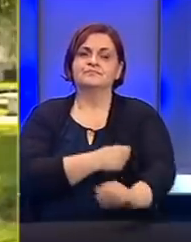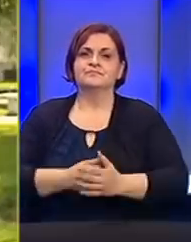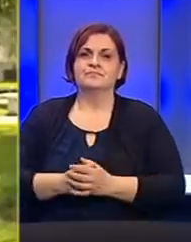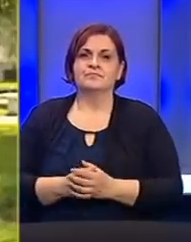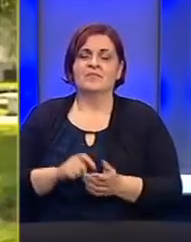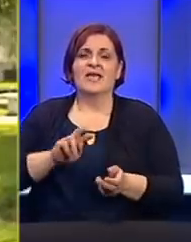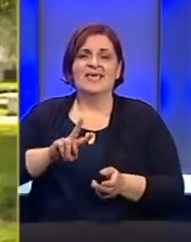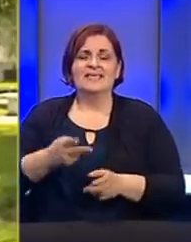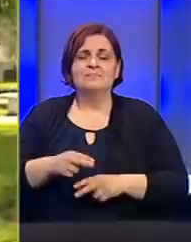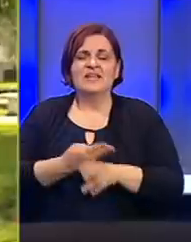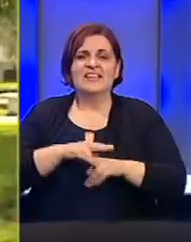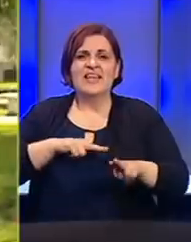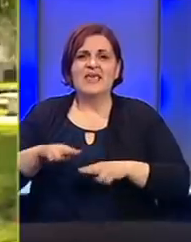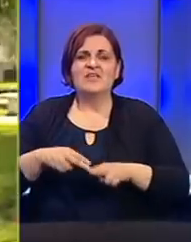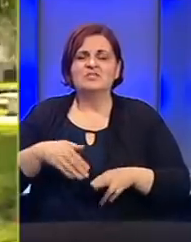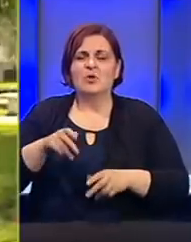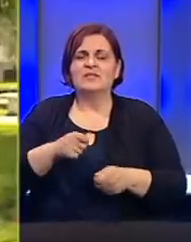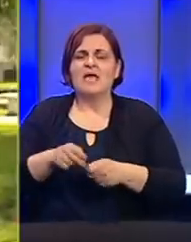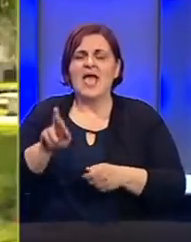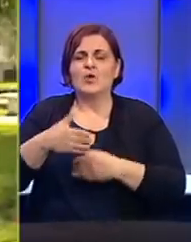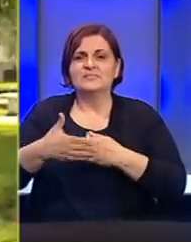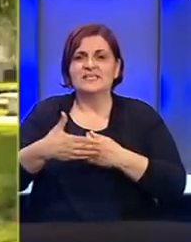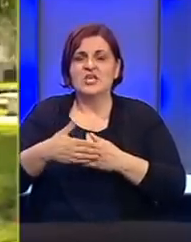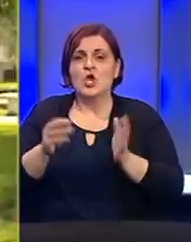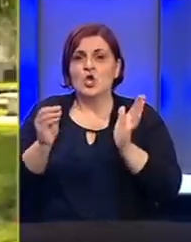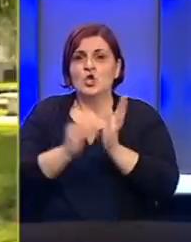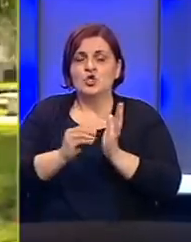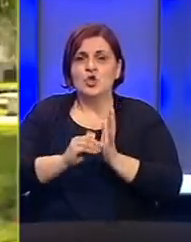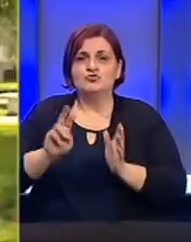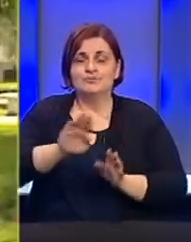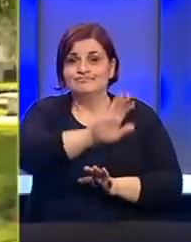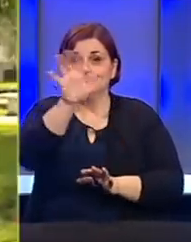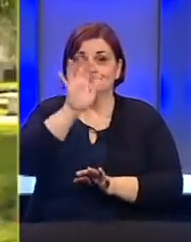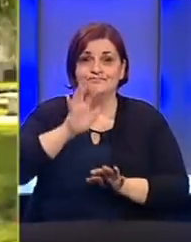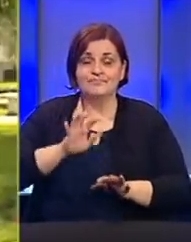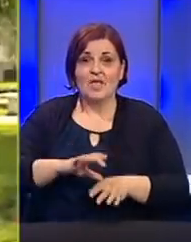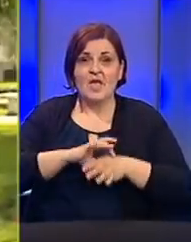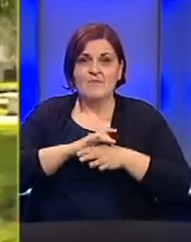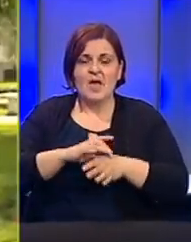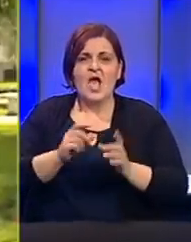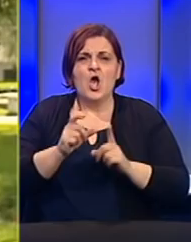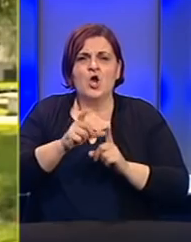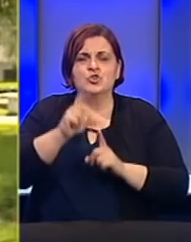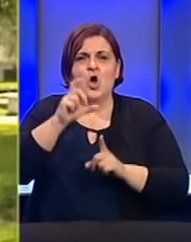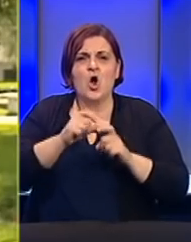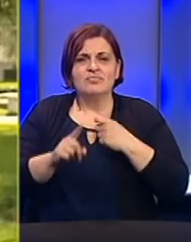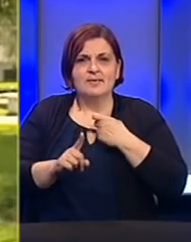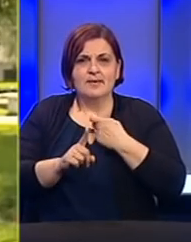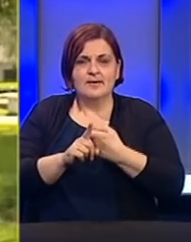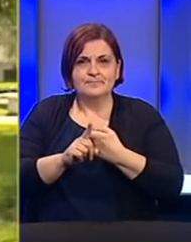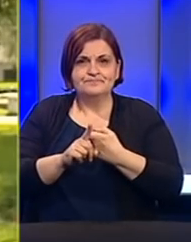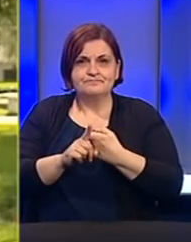Smjena državnog ministra spoljne trgovine i ekonomskih odnosa još je pod znakom pitanja. Lider SNSD-a i član predsjedništva